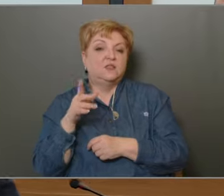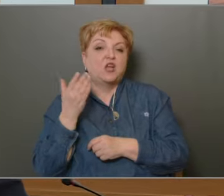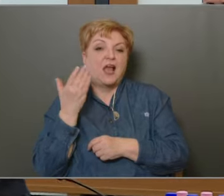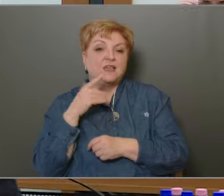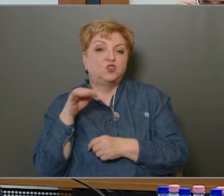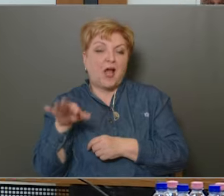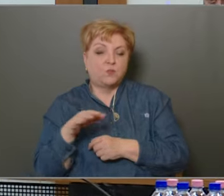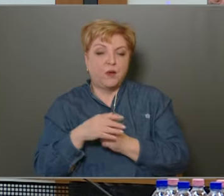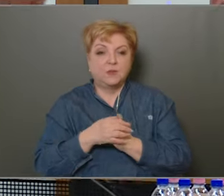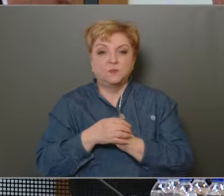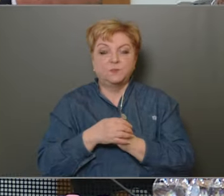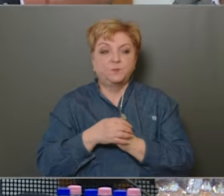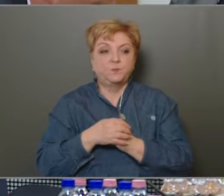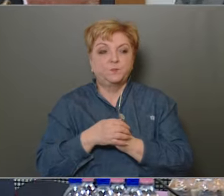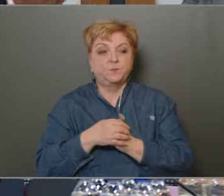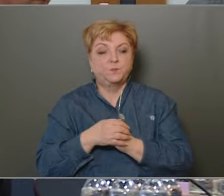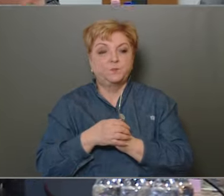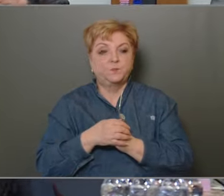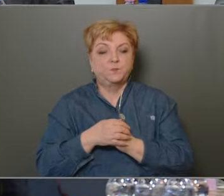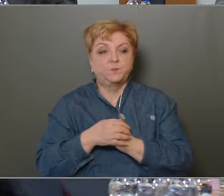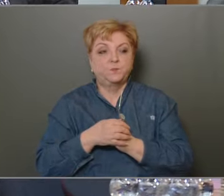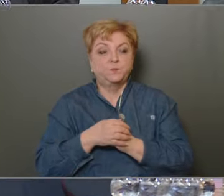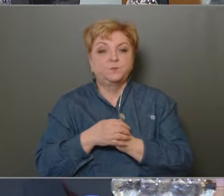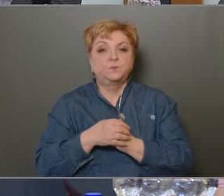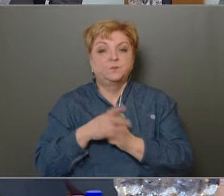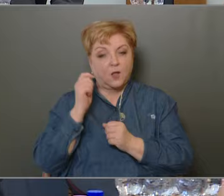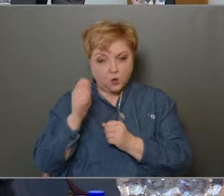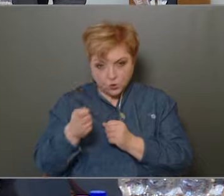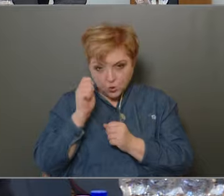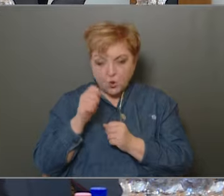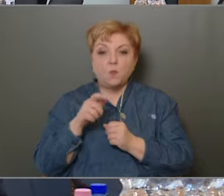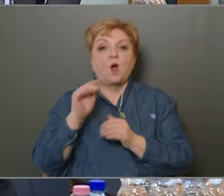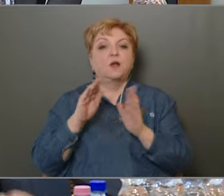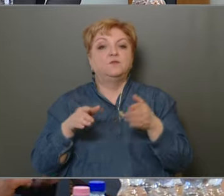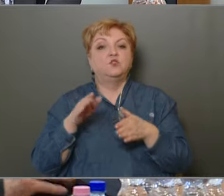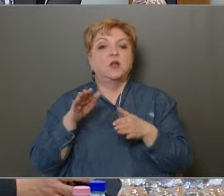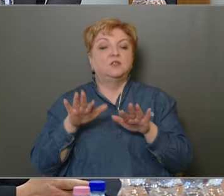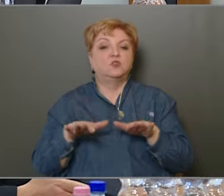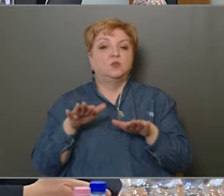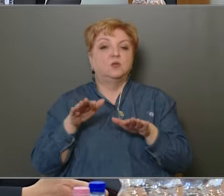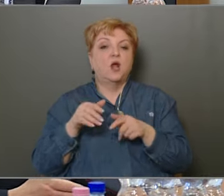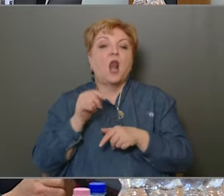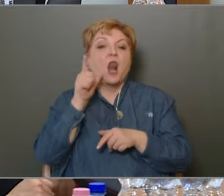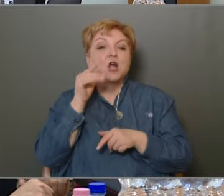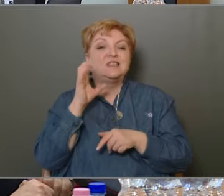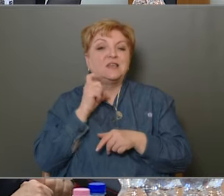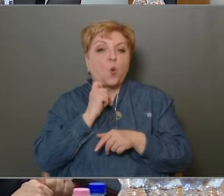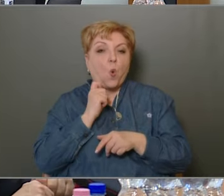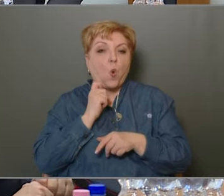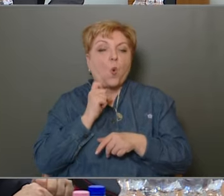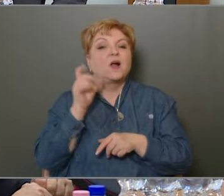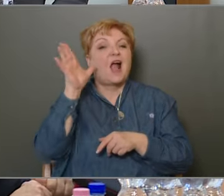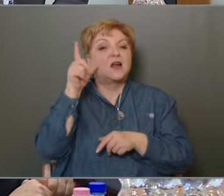tűzoltó parancsnokság parancsnoka Köszöntöm a képviselő testületi ülésen Laci Kó Károly tűzoltó